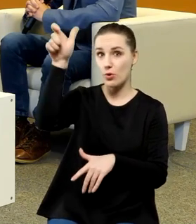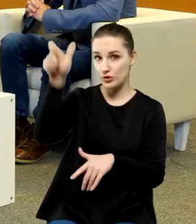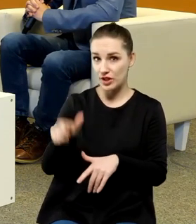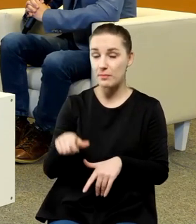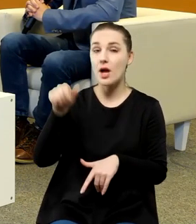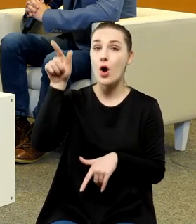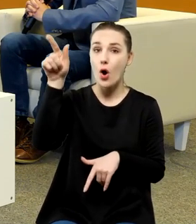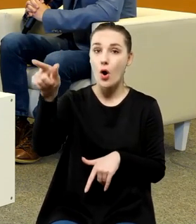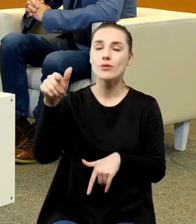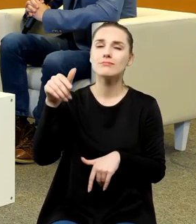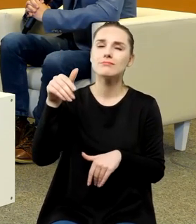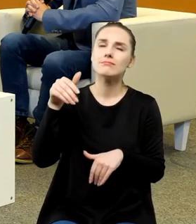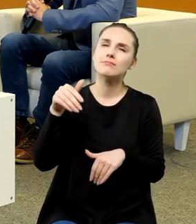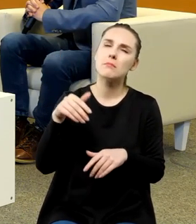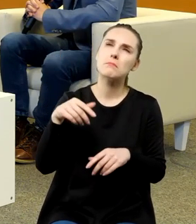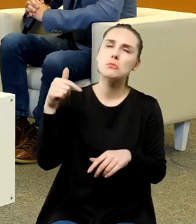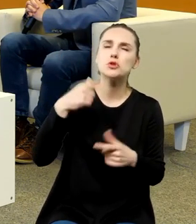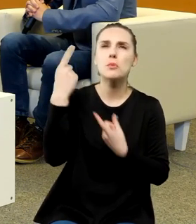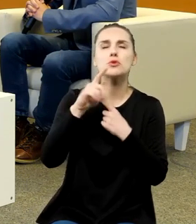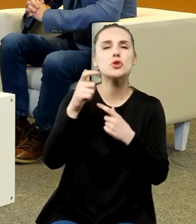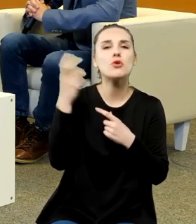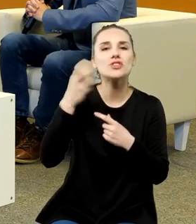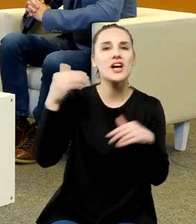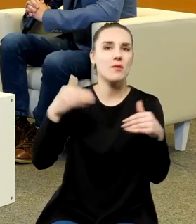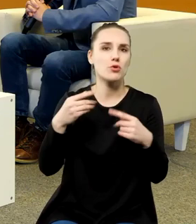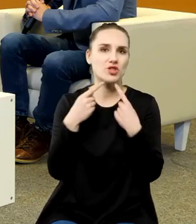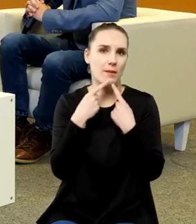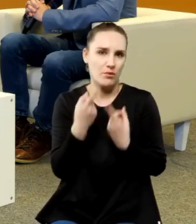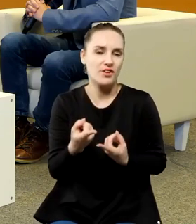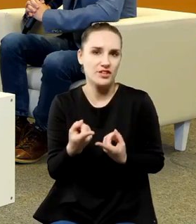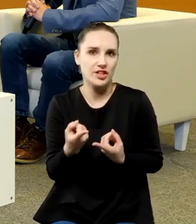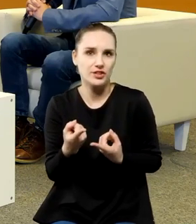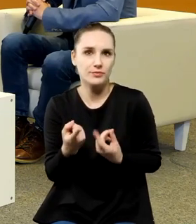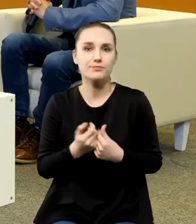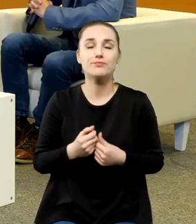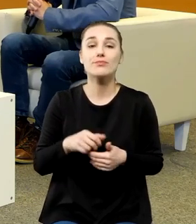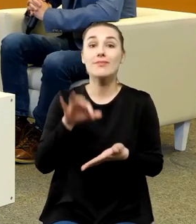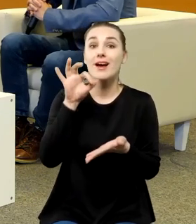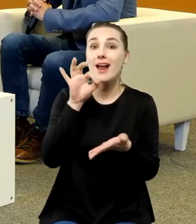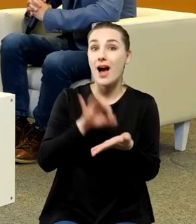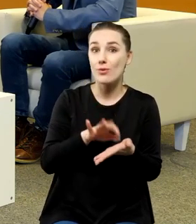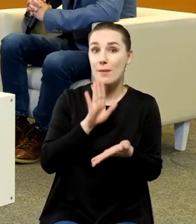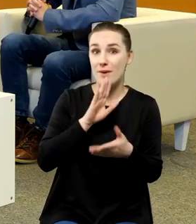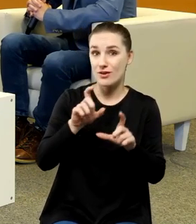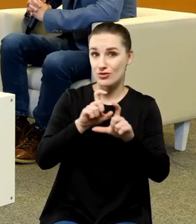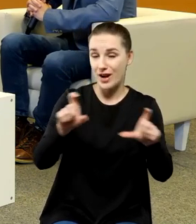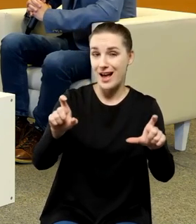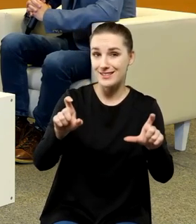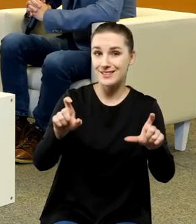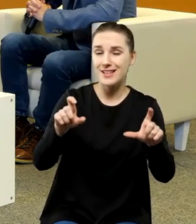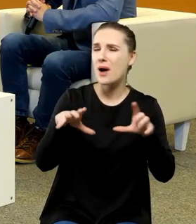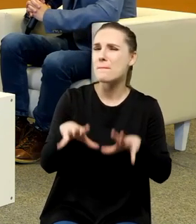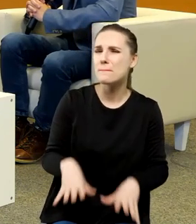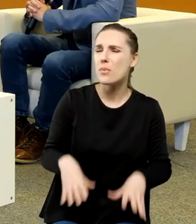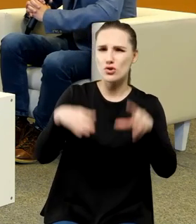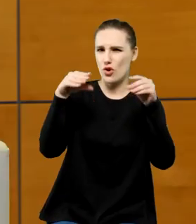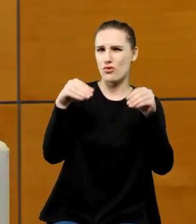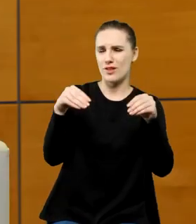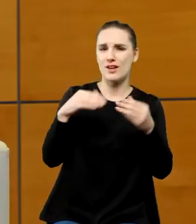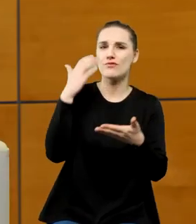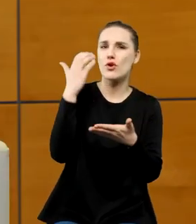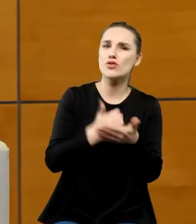co można ciekawego powiedzieć na ten temat a ponieważ to była wtedy pierwsze kroki wykorzystywania